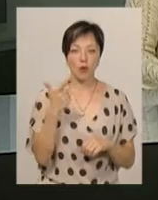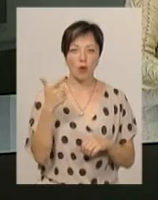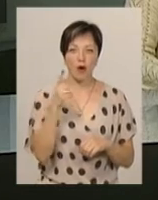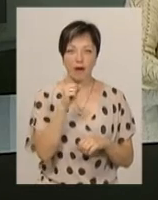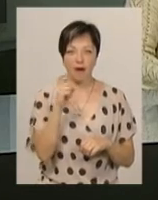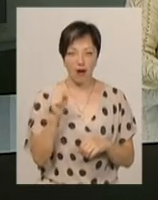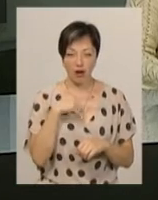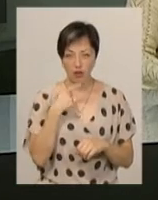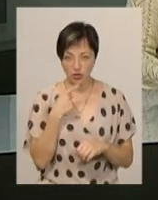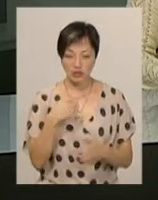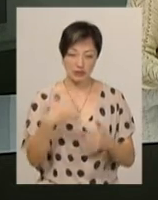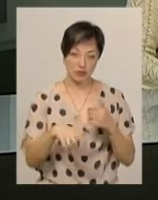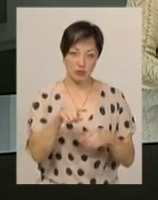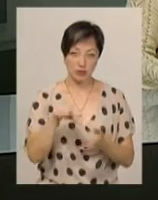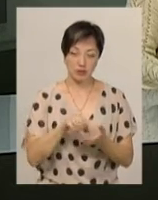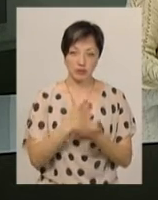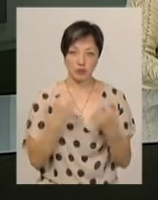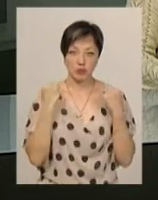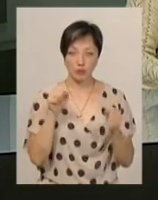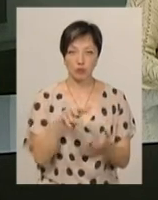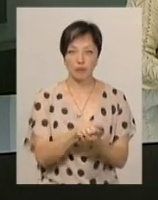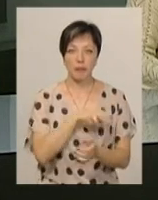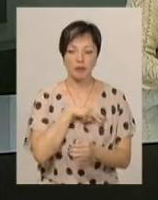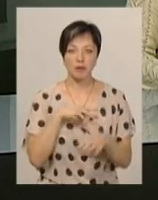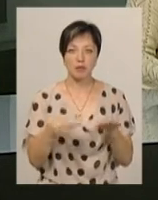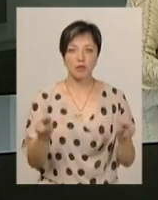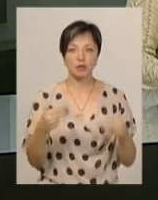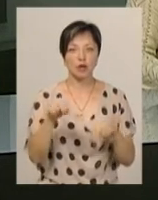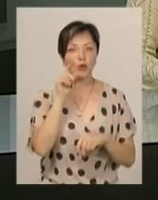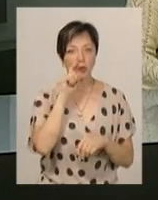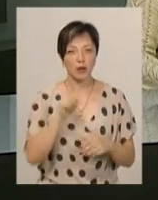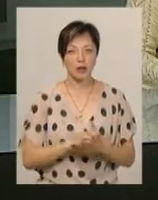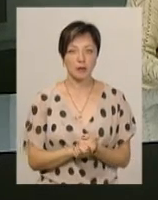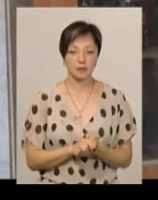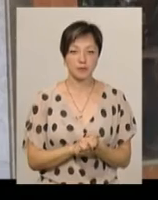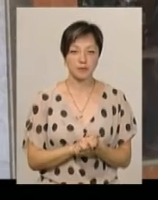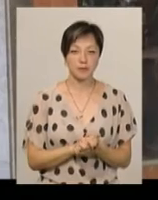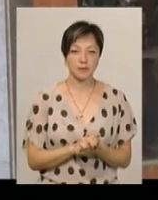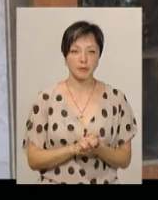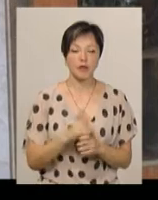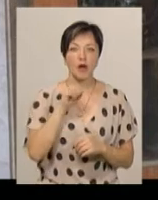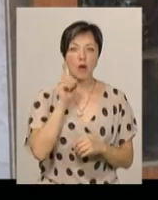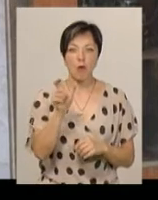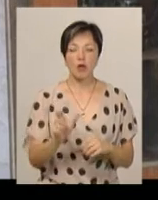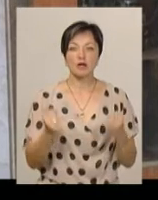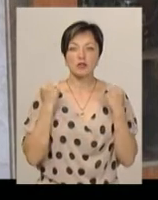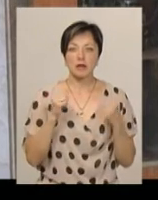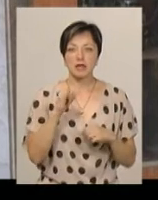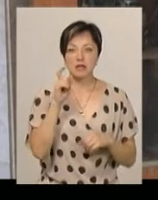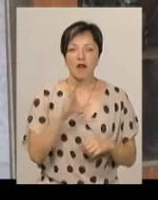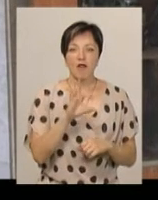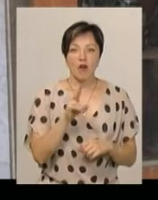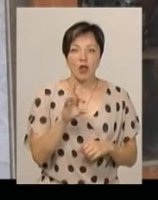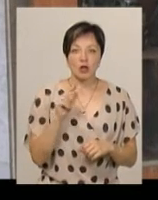серед учасників є спортсмени, які зможуть зайняти призові місця на чемпіонаті України. Молодий спортсмен з Волочиска